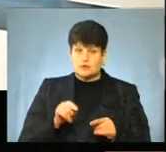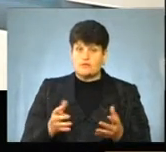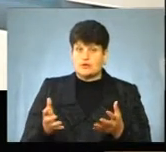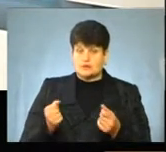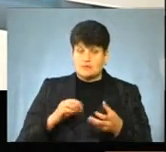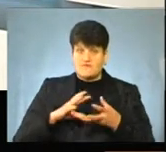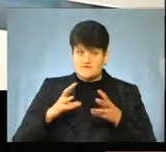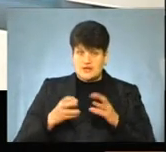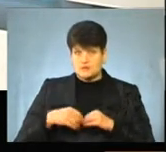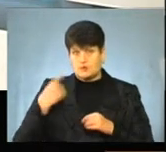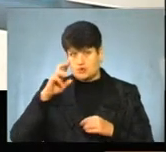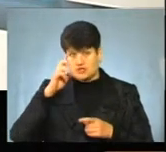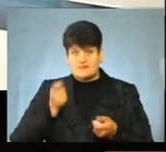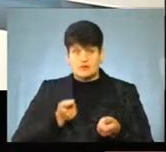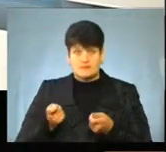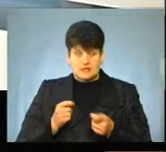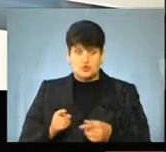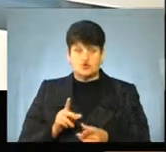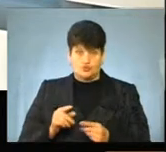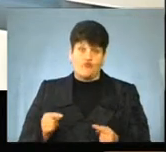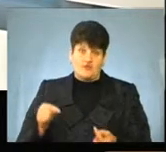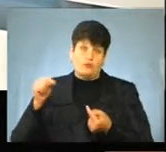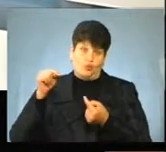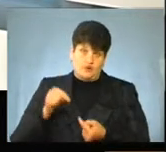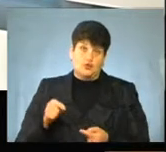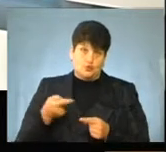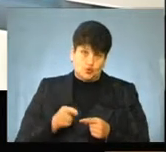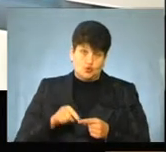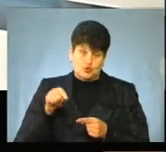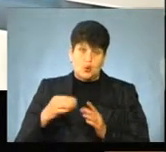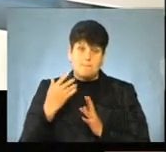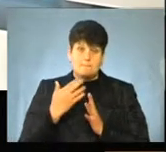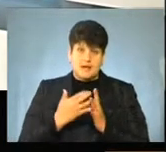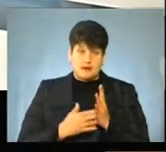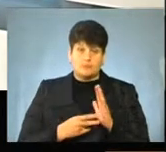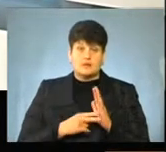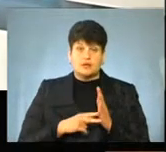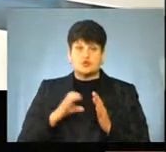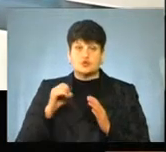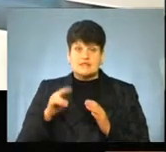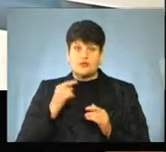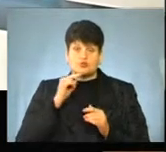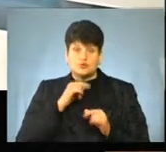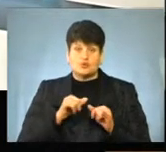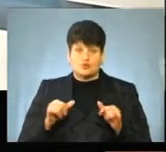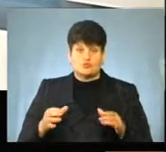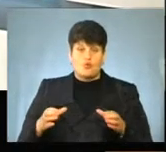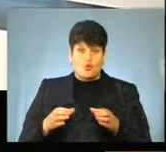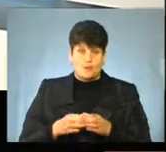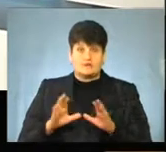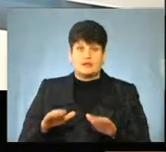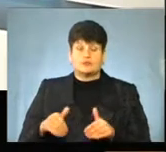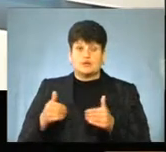отримує висновок обласної державної адміністрації, щодо відповідності цього переліку плану соціального економічного розвитку громади, він